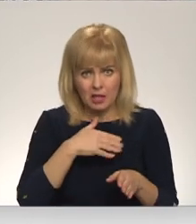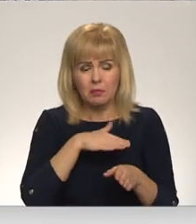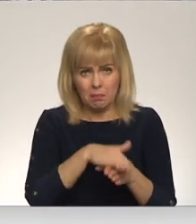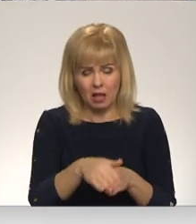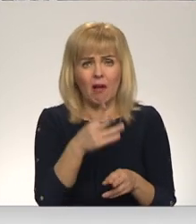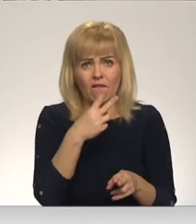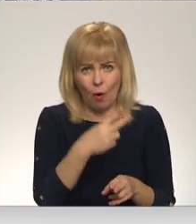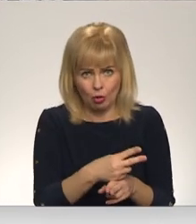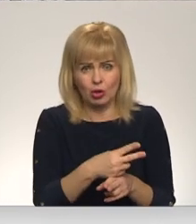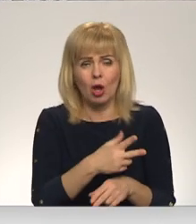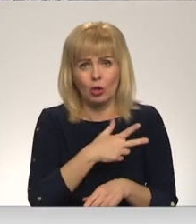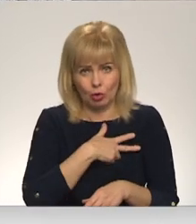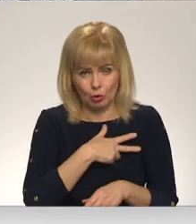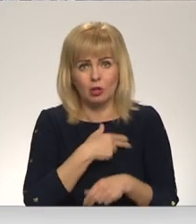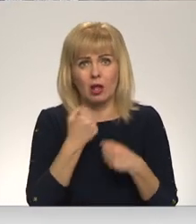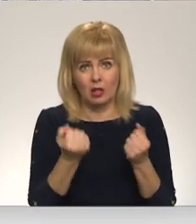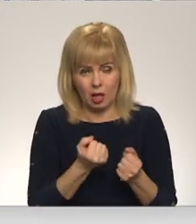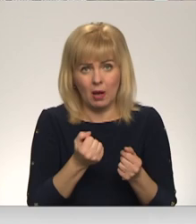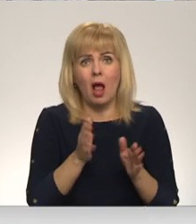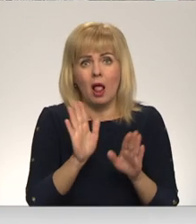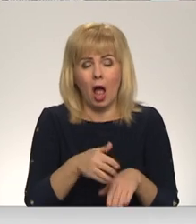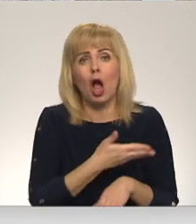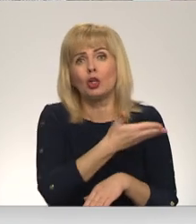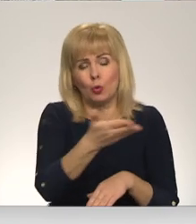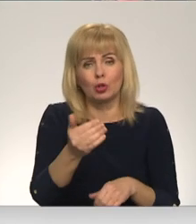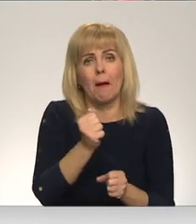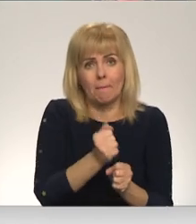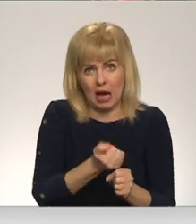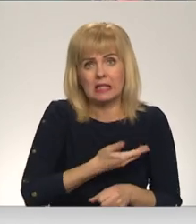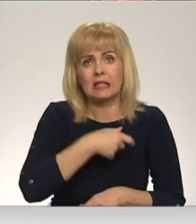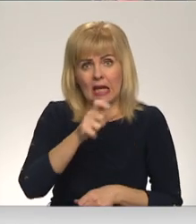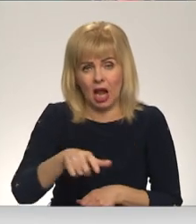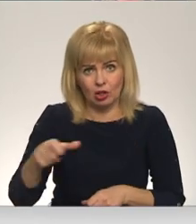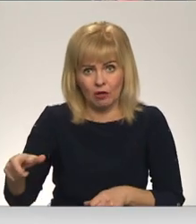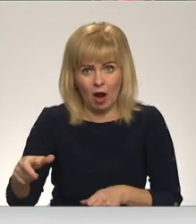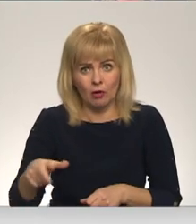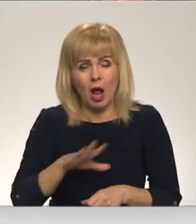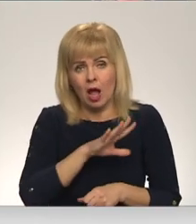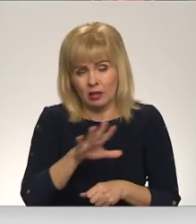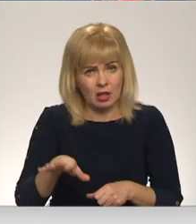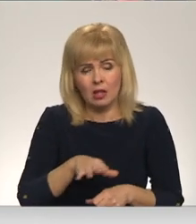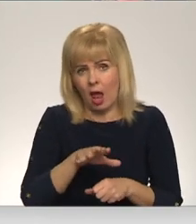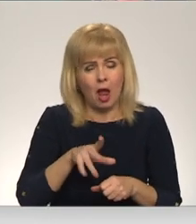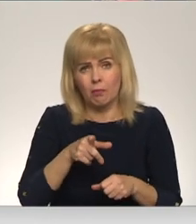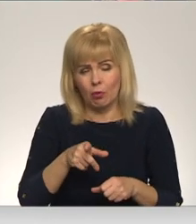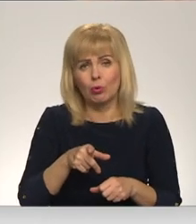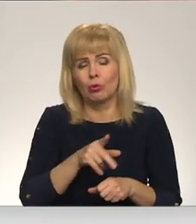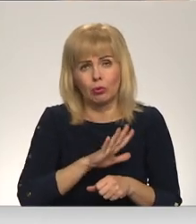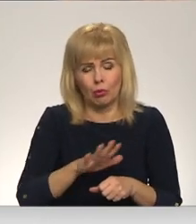funkciju sociālā darbinieka, lai tie jūsu pagasti iedzīvotāji neiznīktu un galīgi nenomirktu.